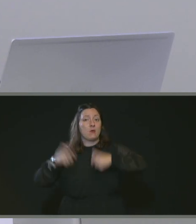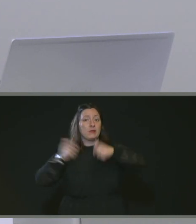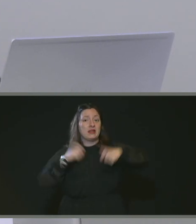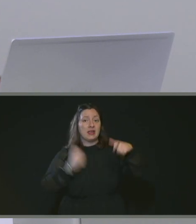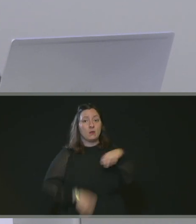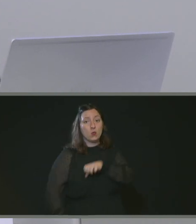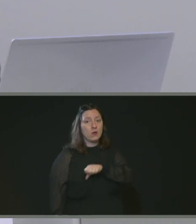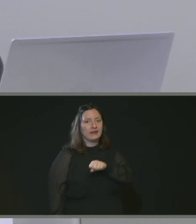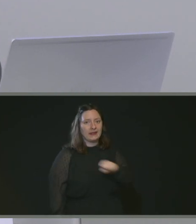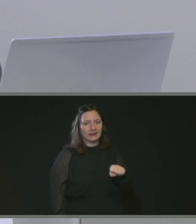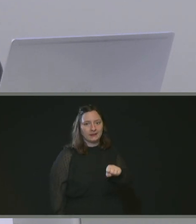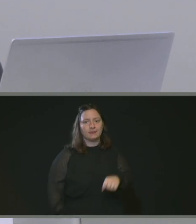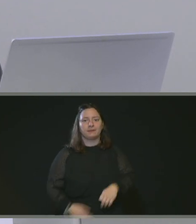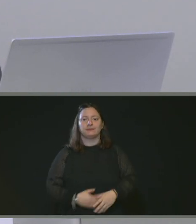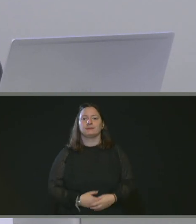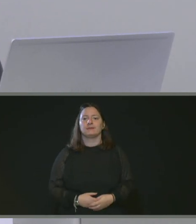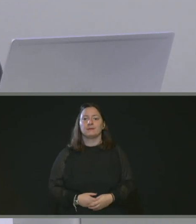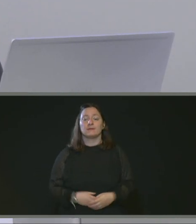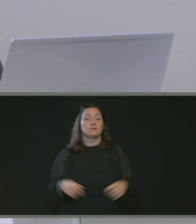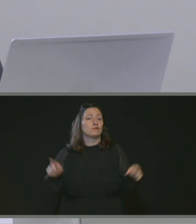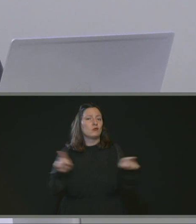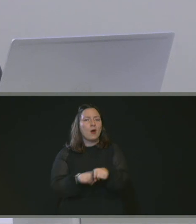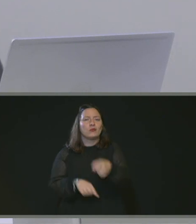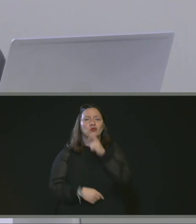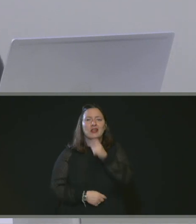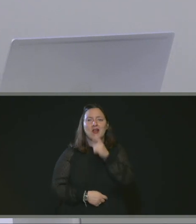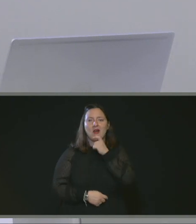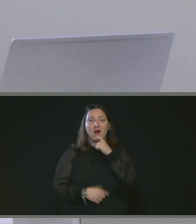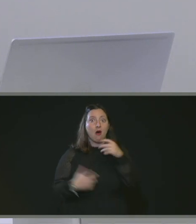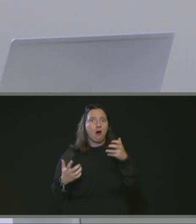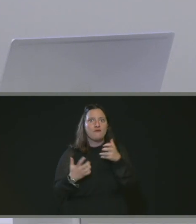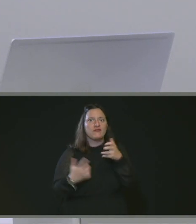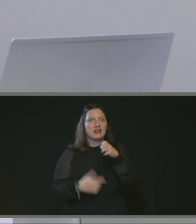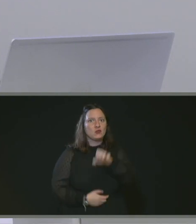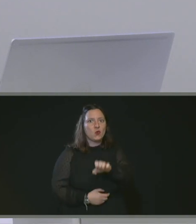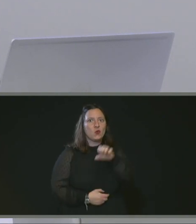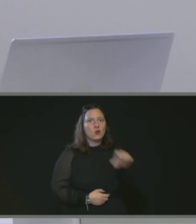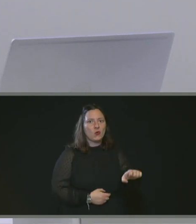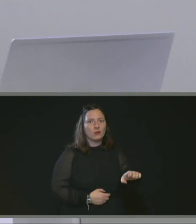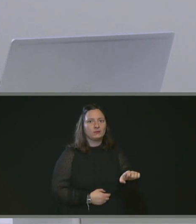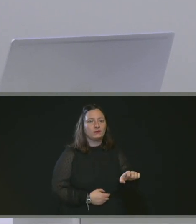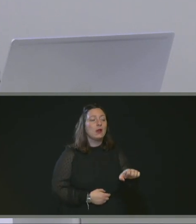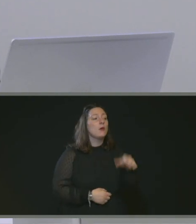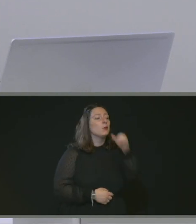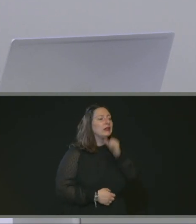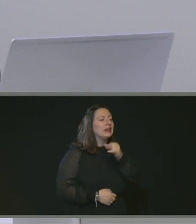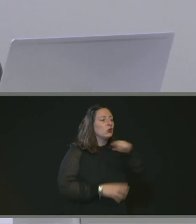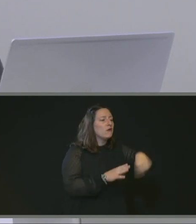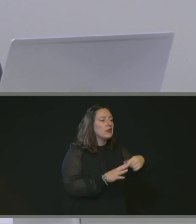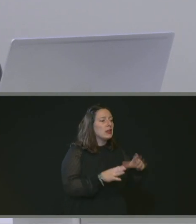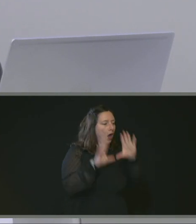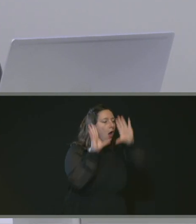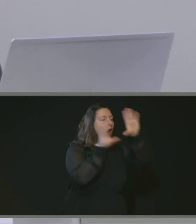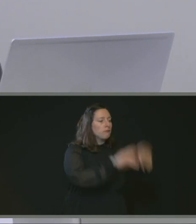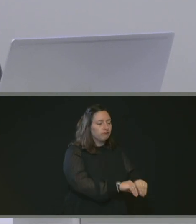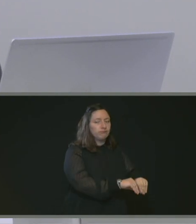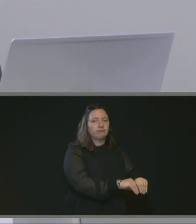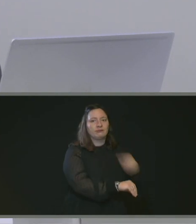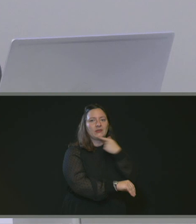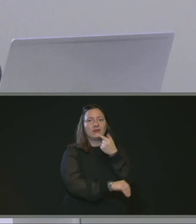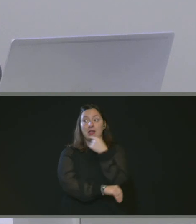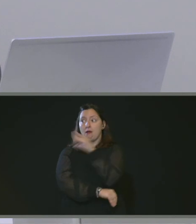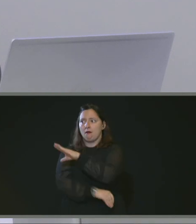donc comme Envie 2e se positionne sur Petit Kébis, qui libère du foncier. Et